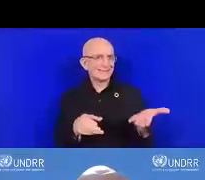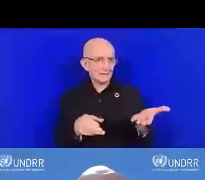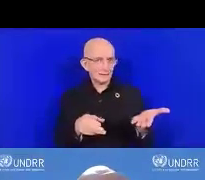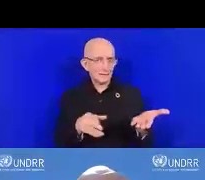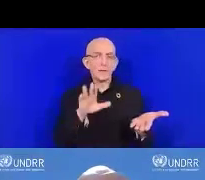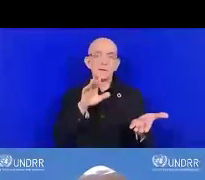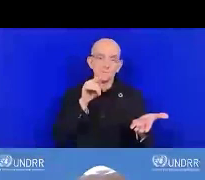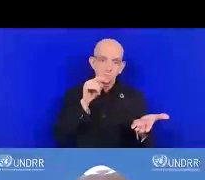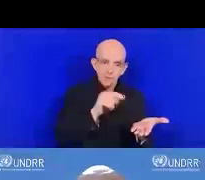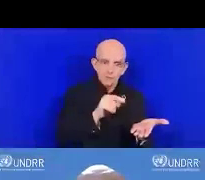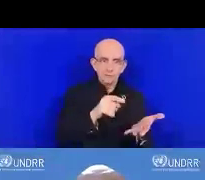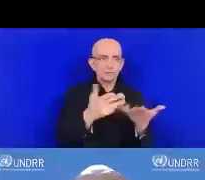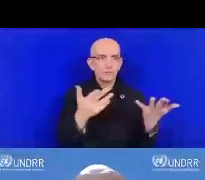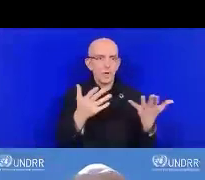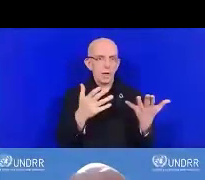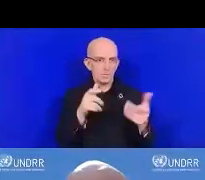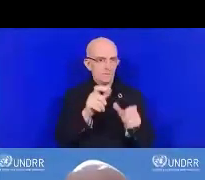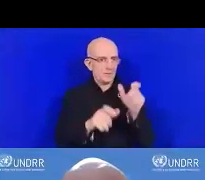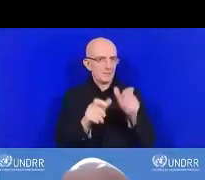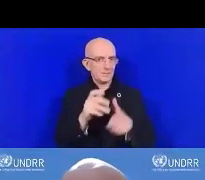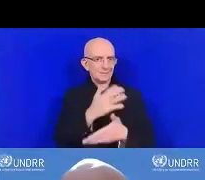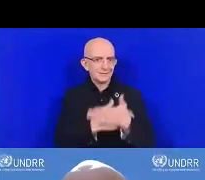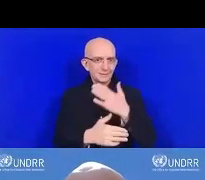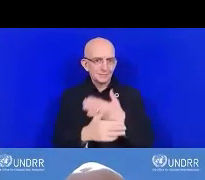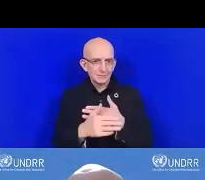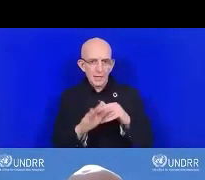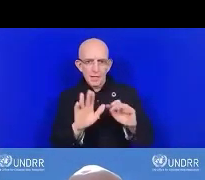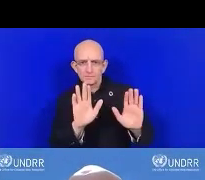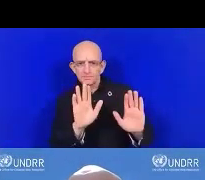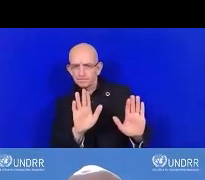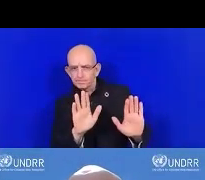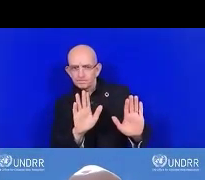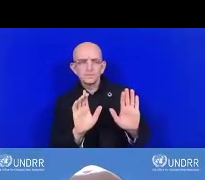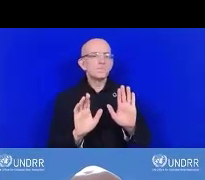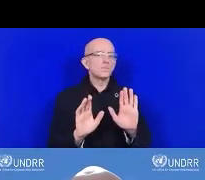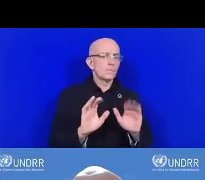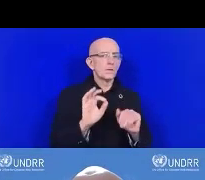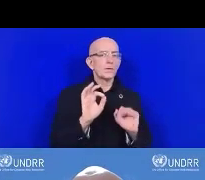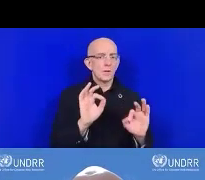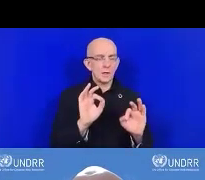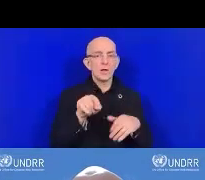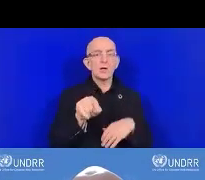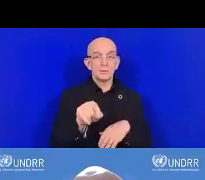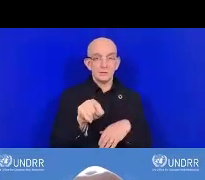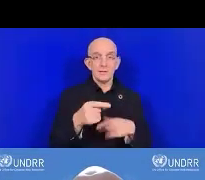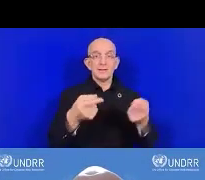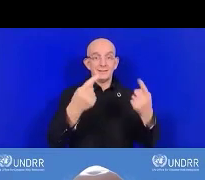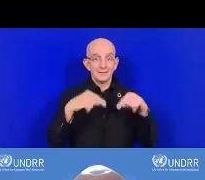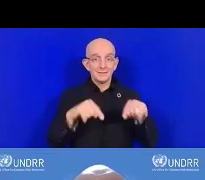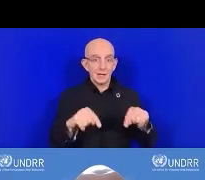Nous allons passer maintenant aux questions. Nous avons déjà vu un exemple de question